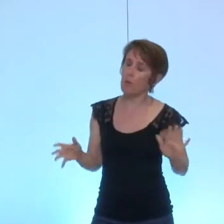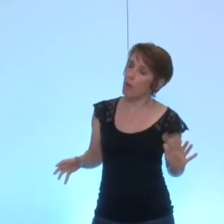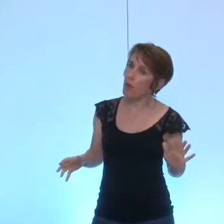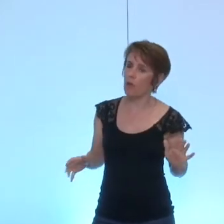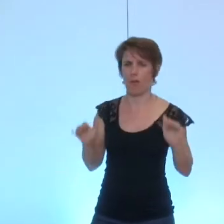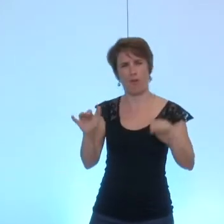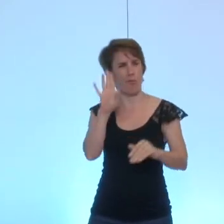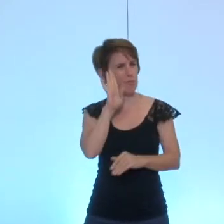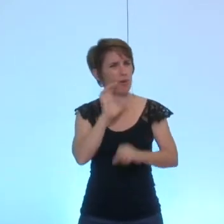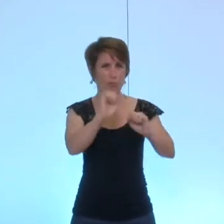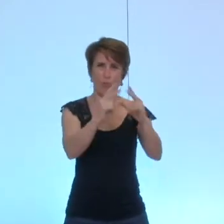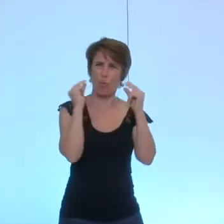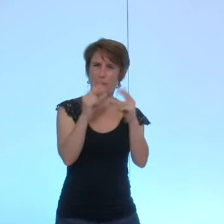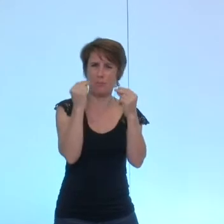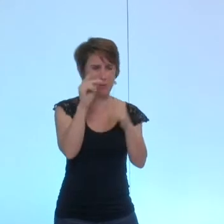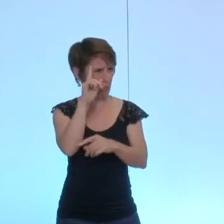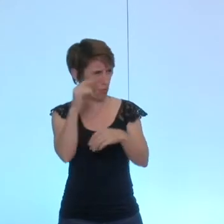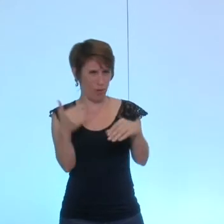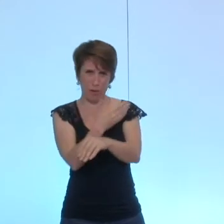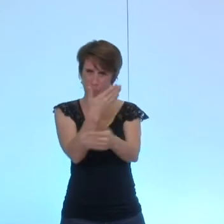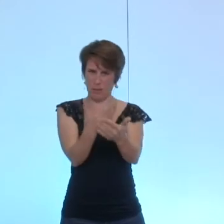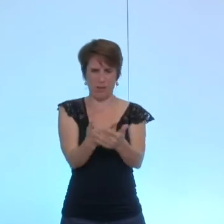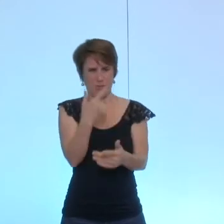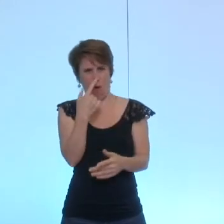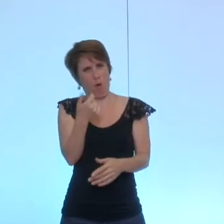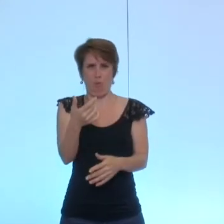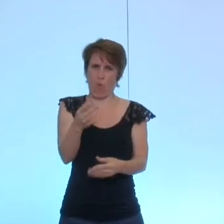moins une petite explication sur ce procédé qui me paraît un peu cavalier